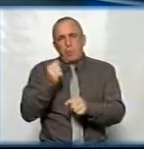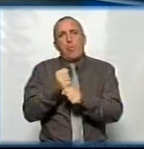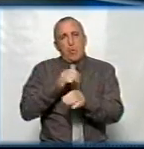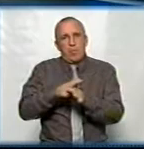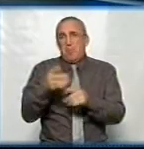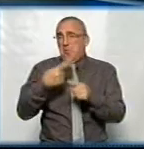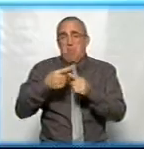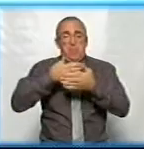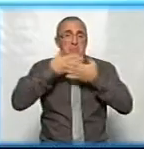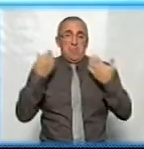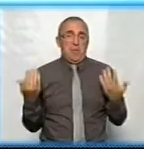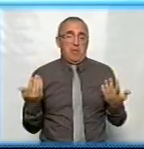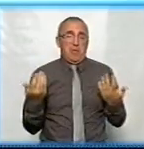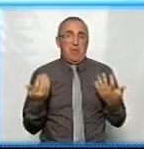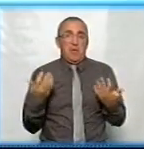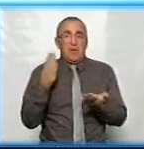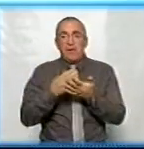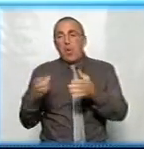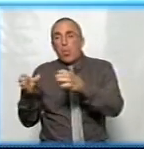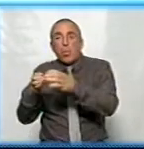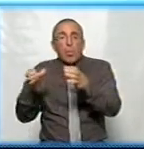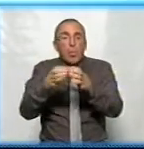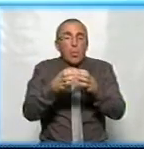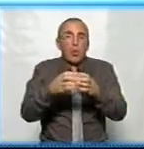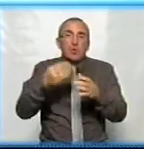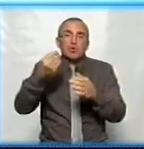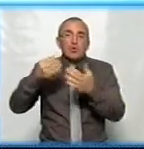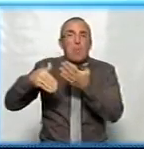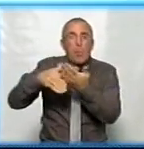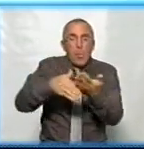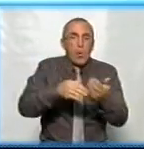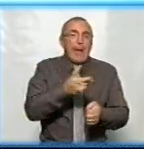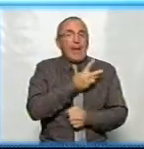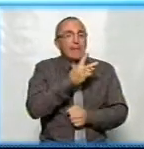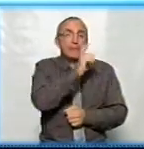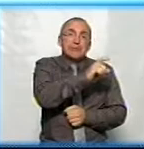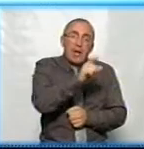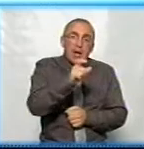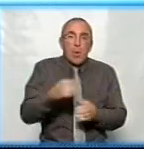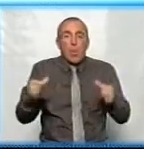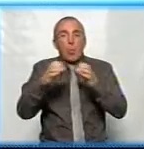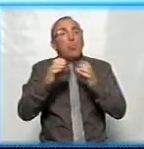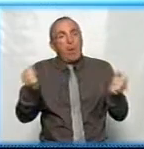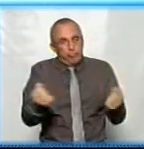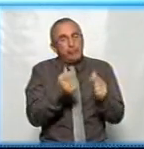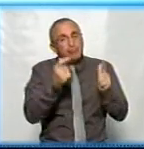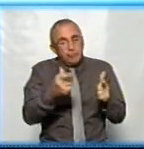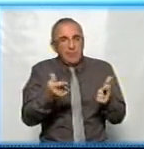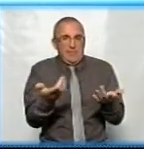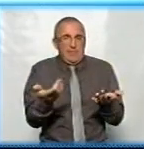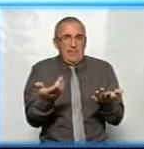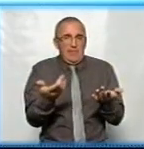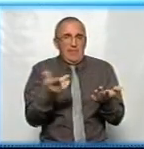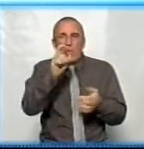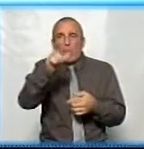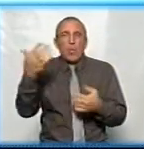Такого немає. Є просто певні окремі групи, спонсори, ініціатори, група підтримки, просто люди